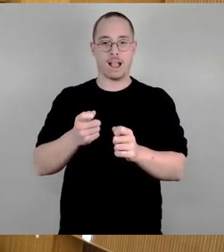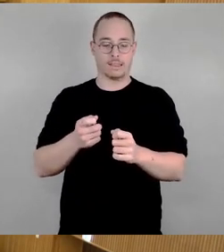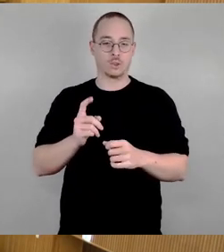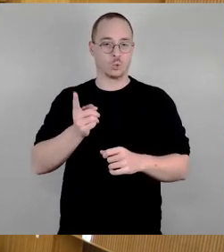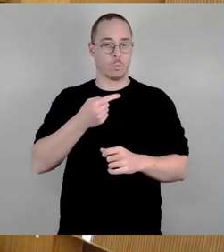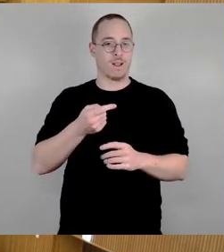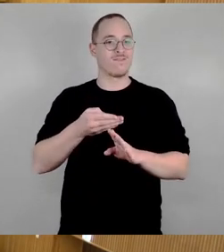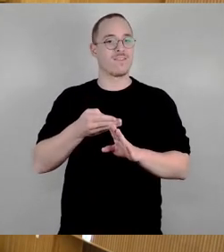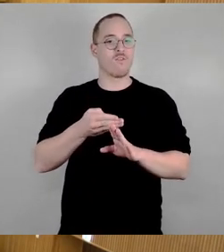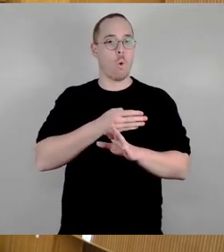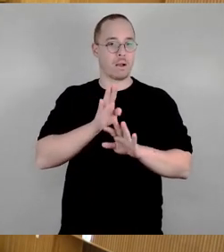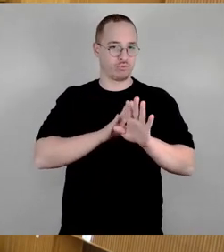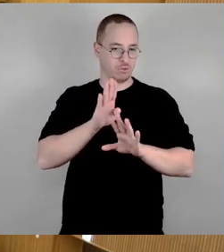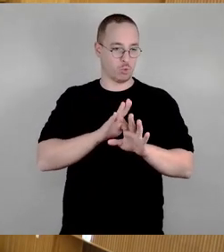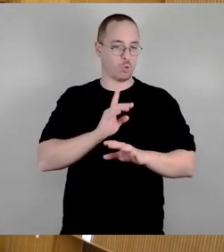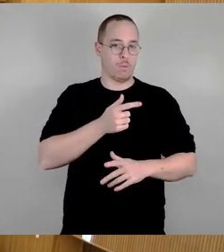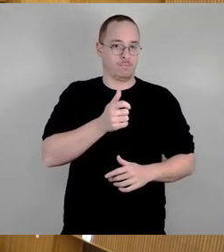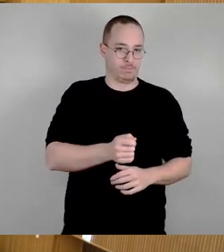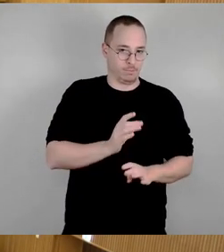FDP das Wort gewünscht. Holger Zastrow, bitte.